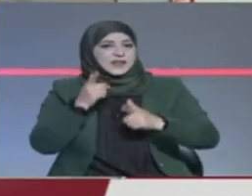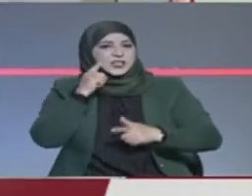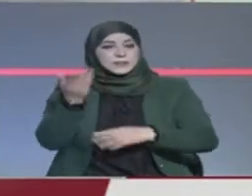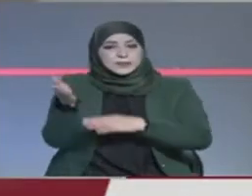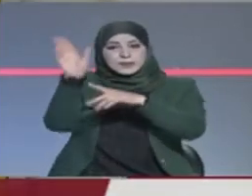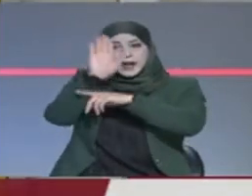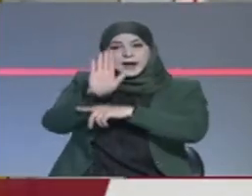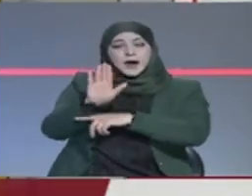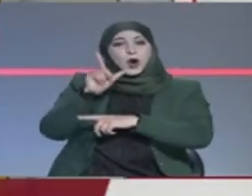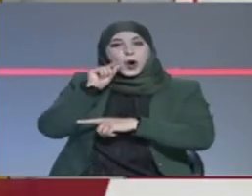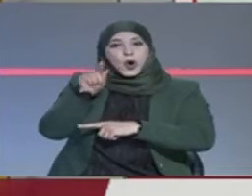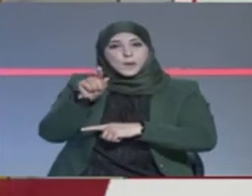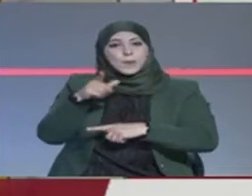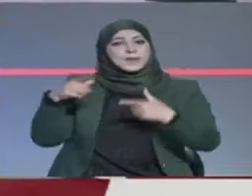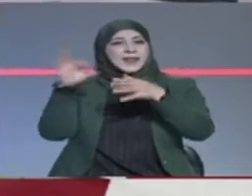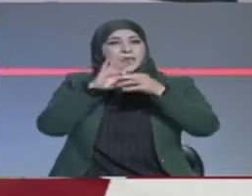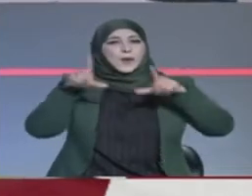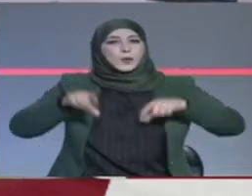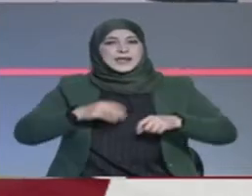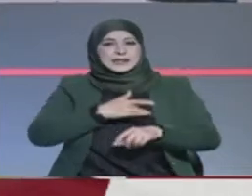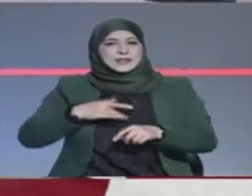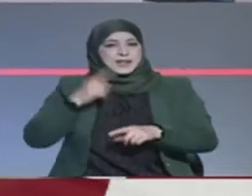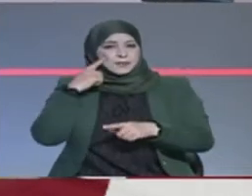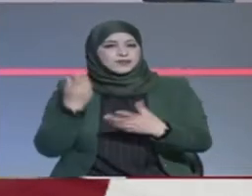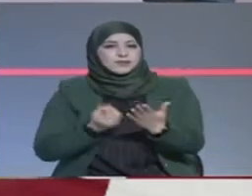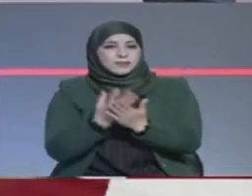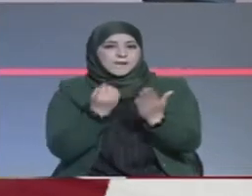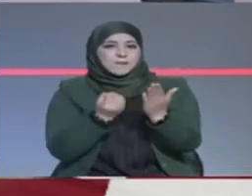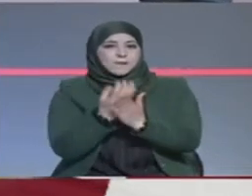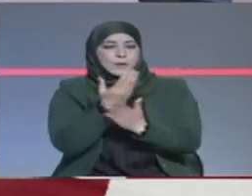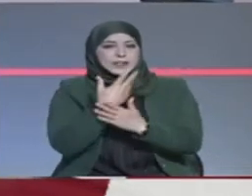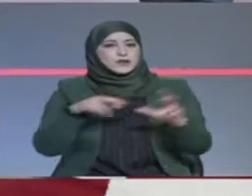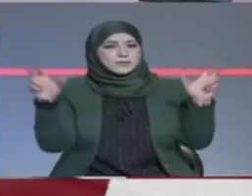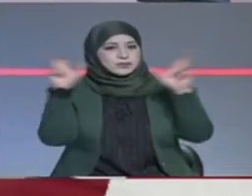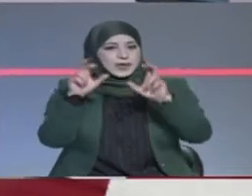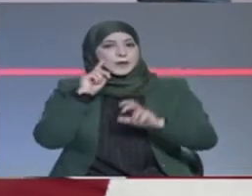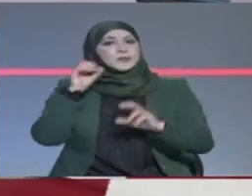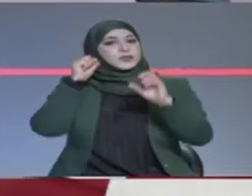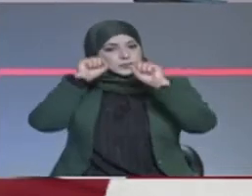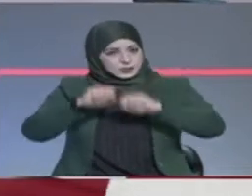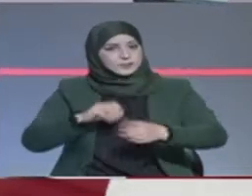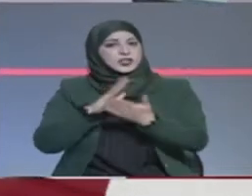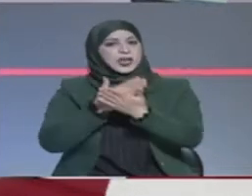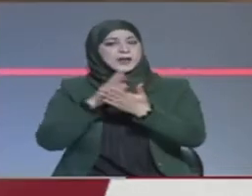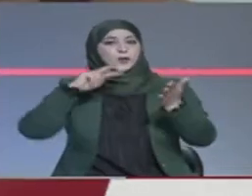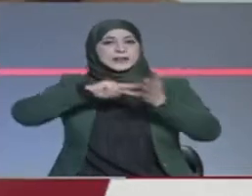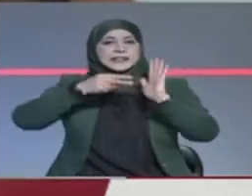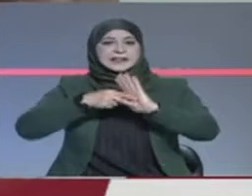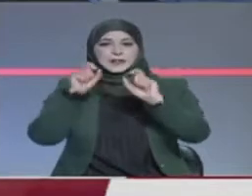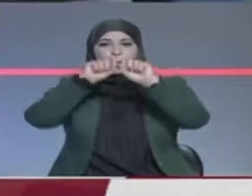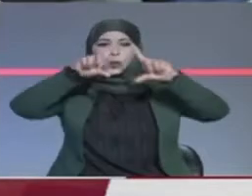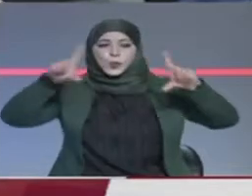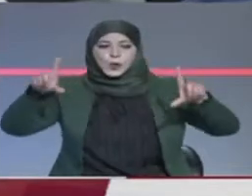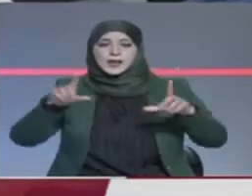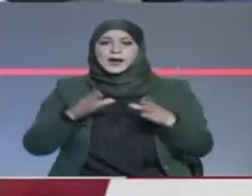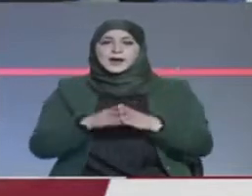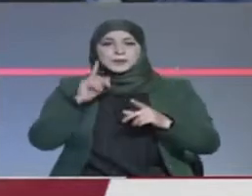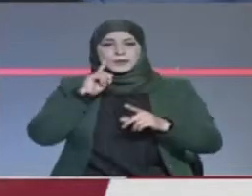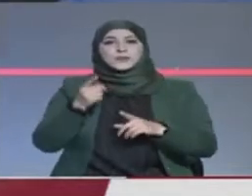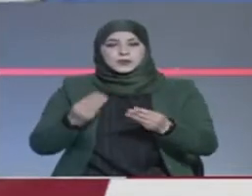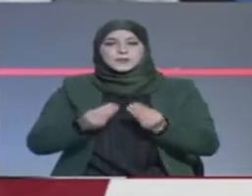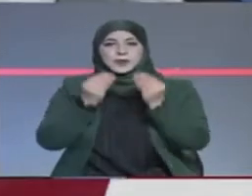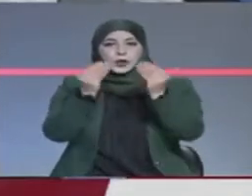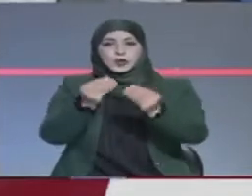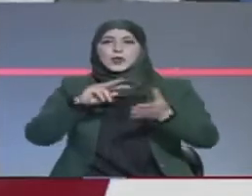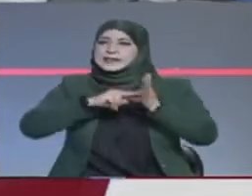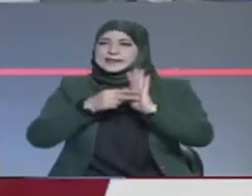لمجابات فيروس كورونا في تصريح لوكالة تونس إفريقيا للأنباء أنه سيتم ضبط استراتيجية واضحة في الغرض لتحديد